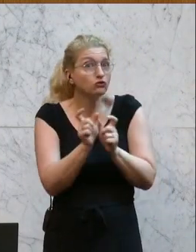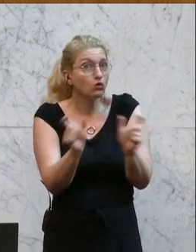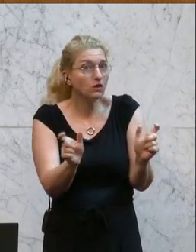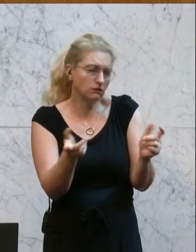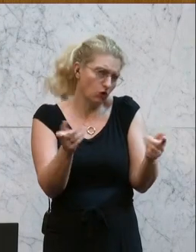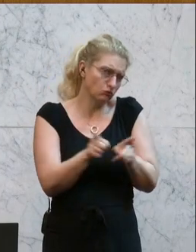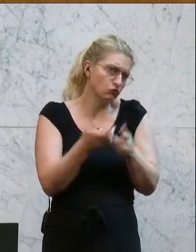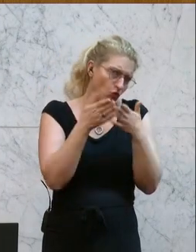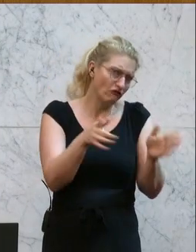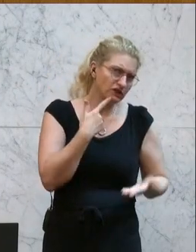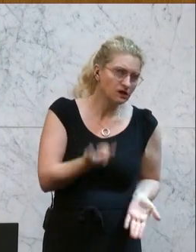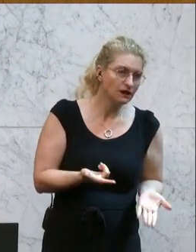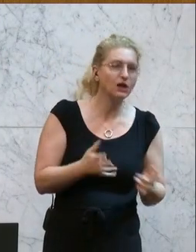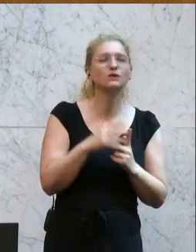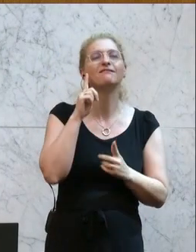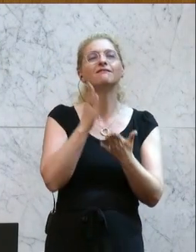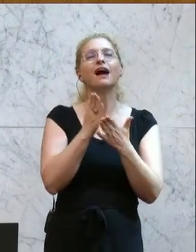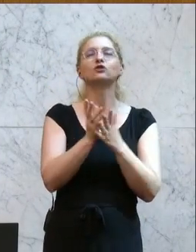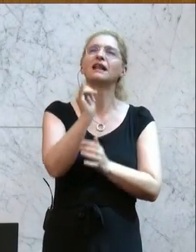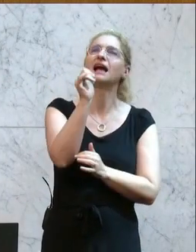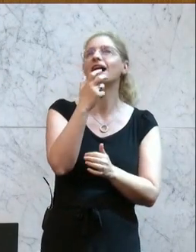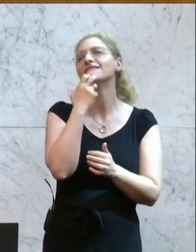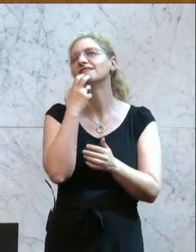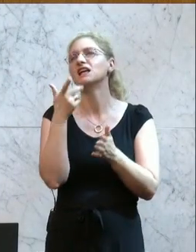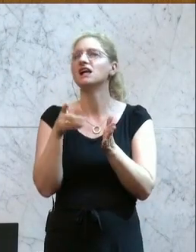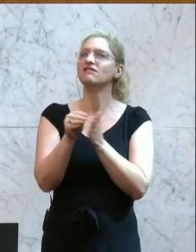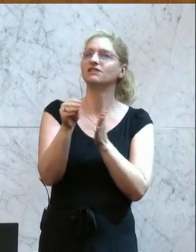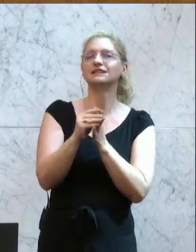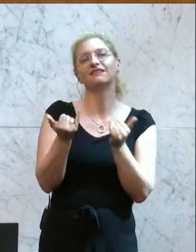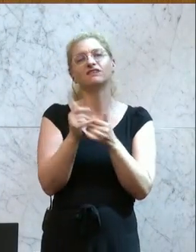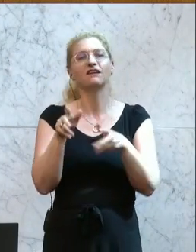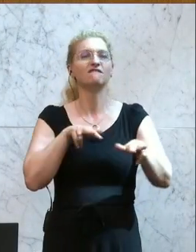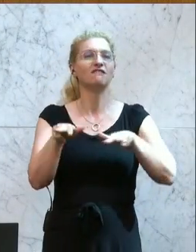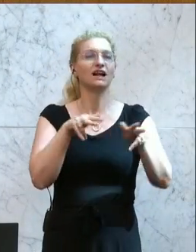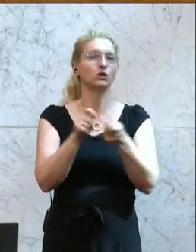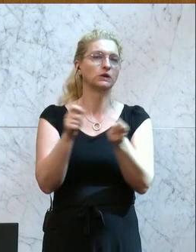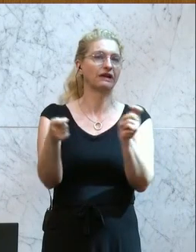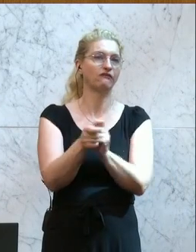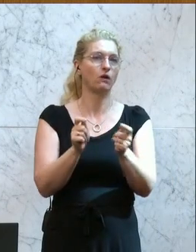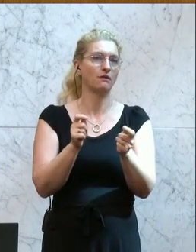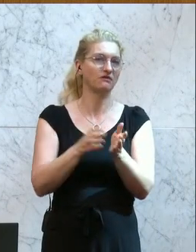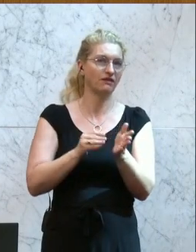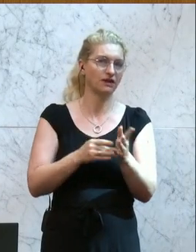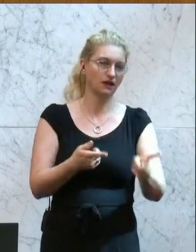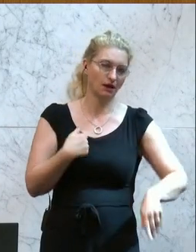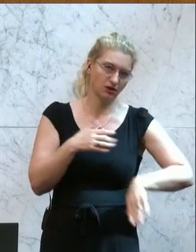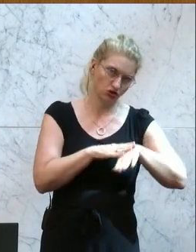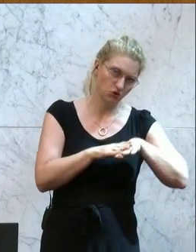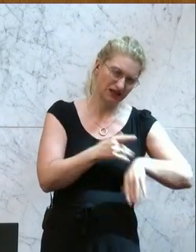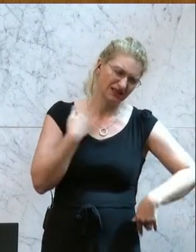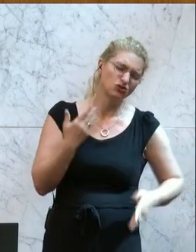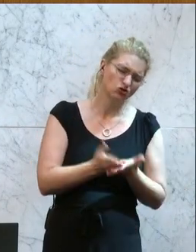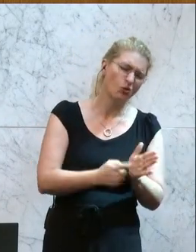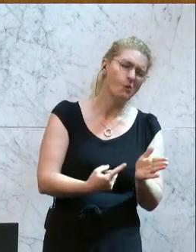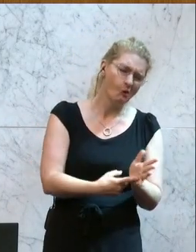sein. Und ich weiß schon, wir wollen das alles immer finanzieren mit den Verwaltungsreformen. Aber Entschuldigung, den Schmäh haben wir auch schon zu oft